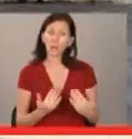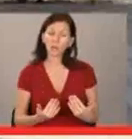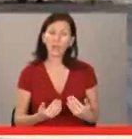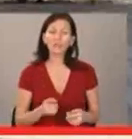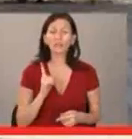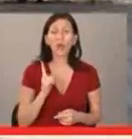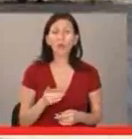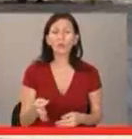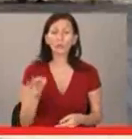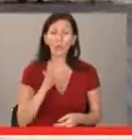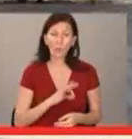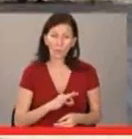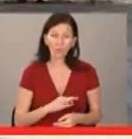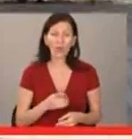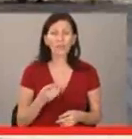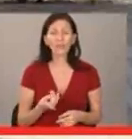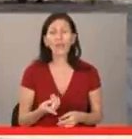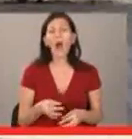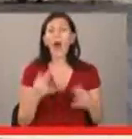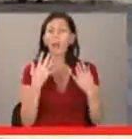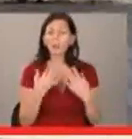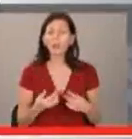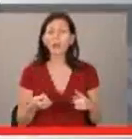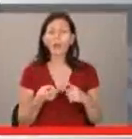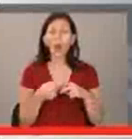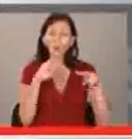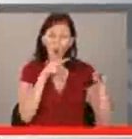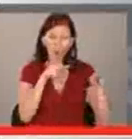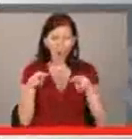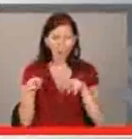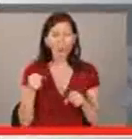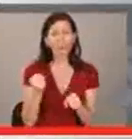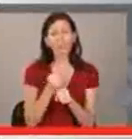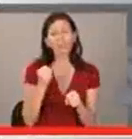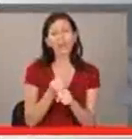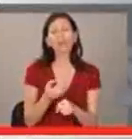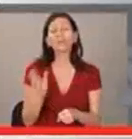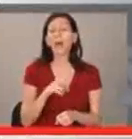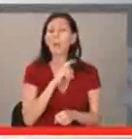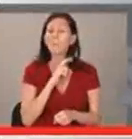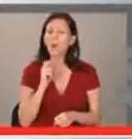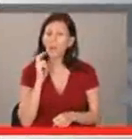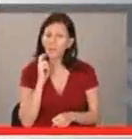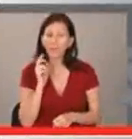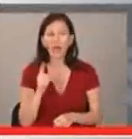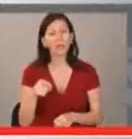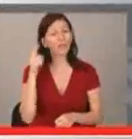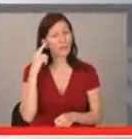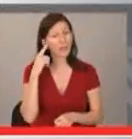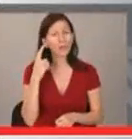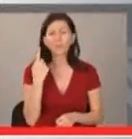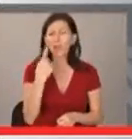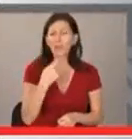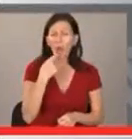И резултатите, които се получават, те са в резултати от контролната дейност на контролните органи. Ние знаеме, че